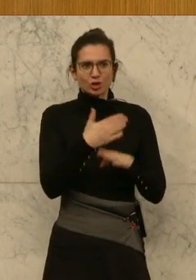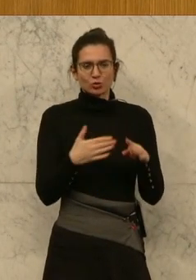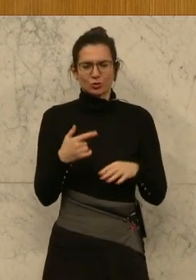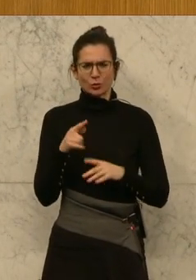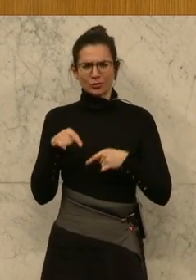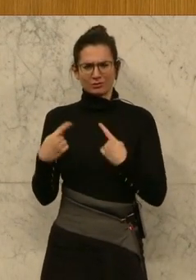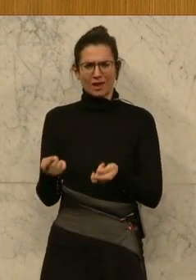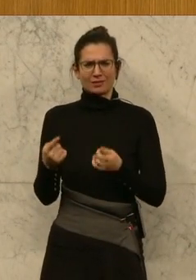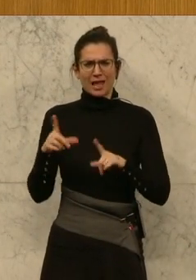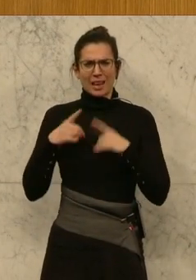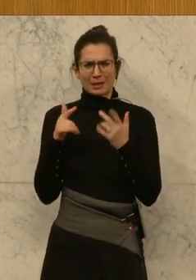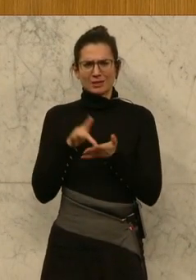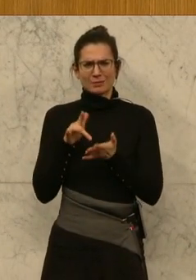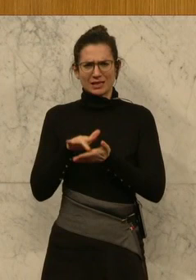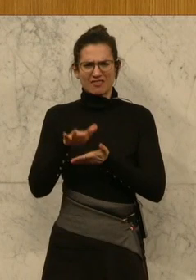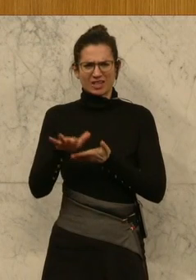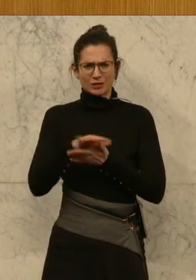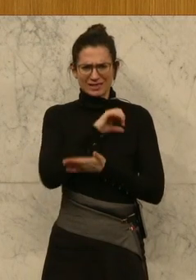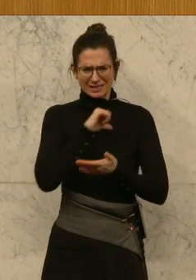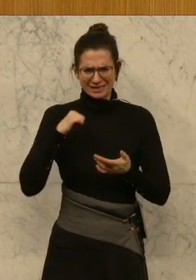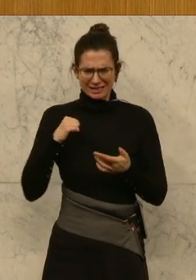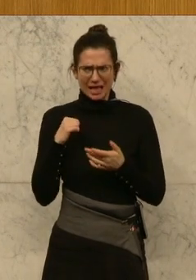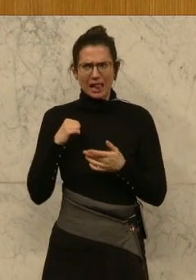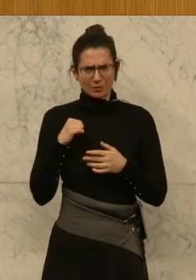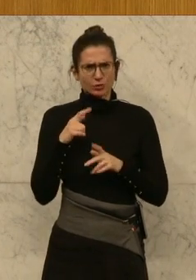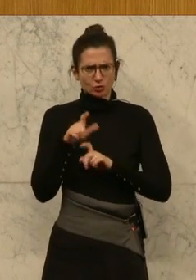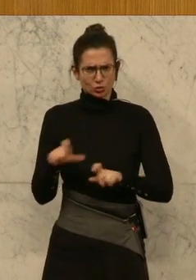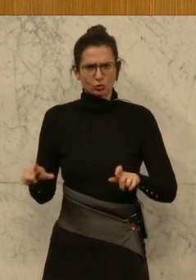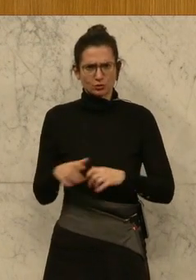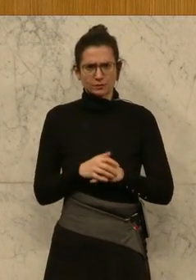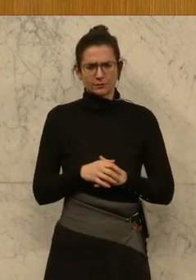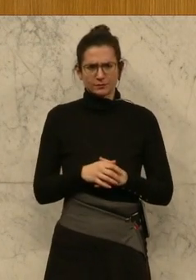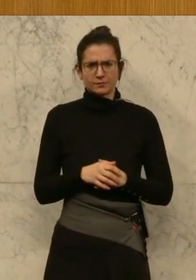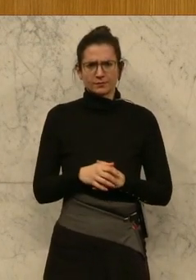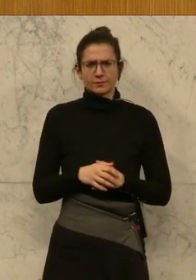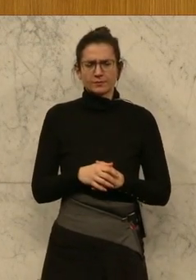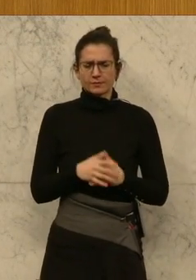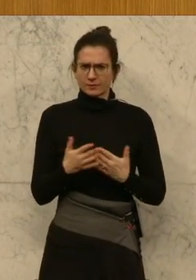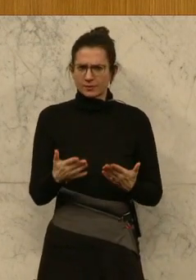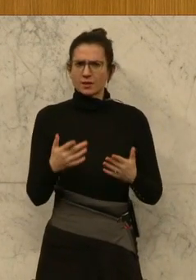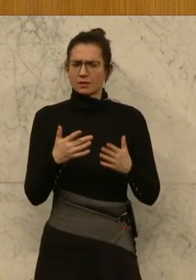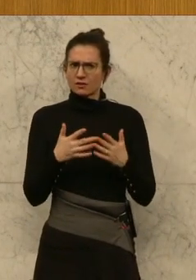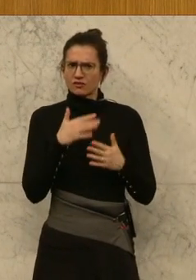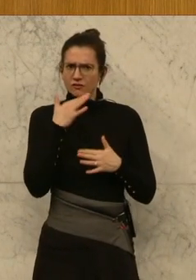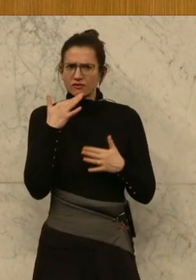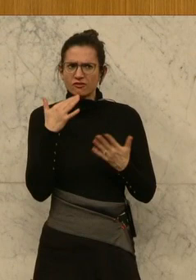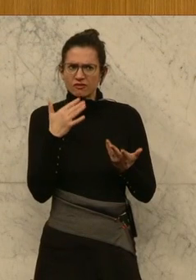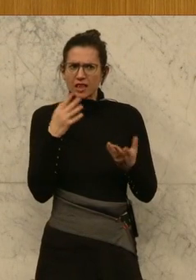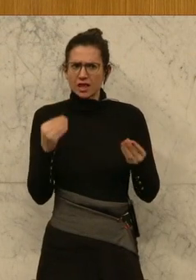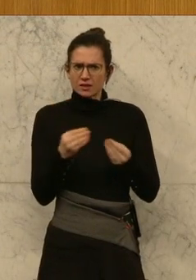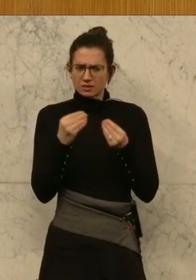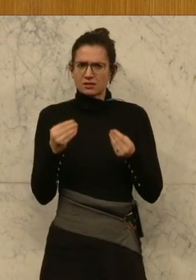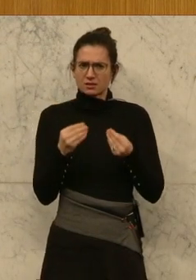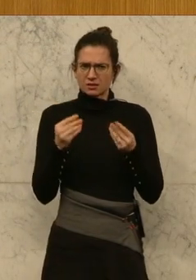Lebensmittelverschwendung selbst auch ein großes Anteil dazu zuzuschreiben können, weil der Großteil landet dann wirklich in